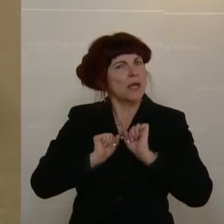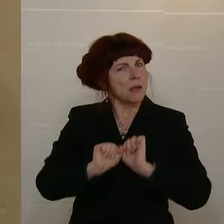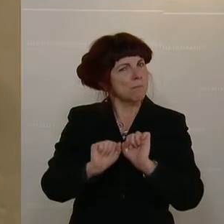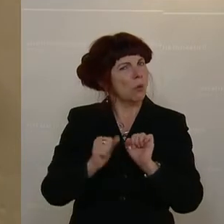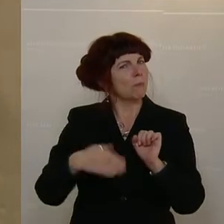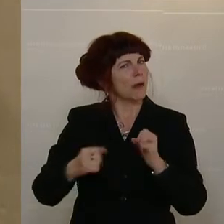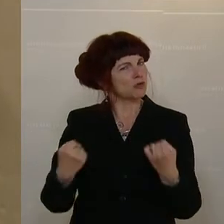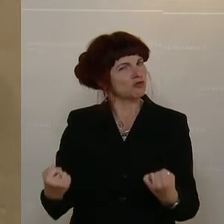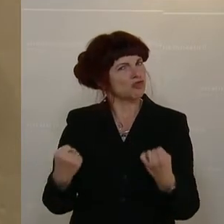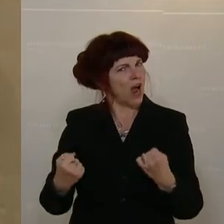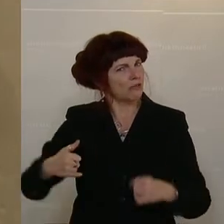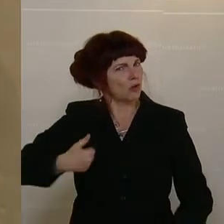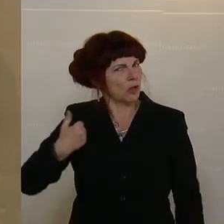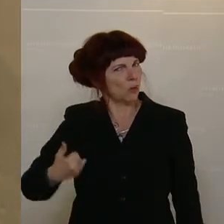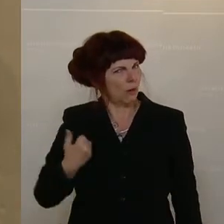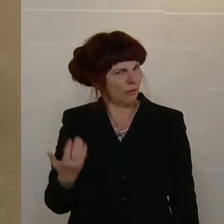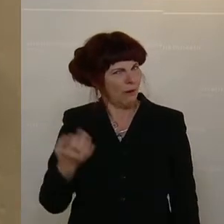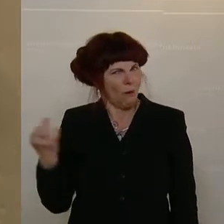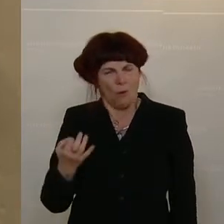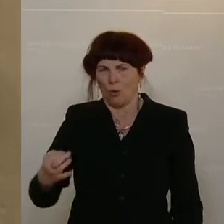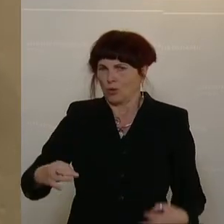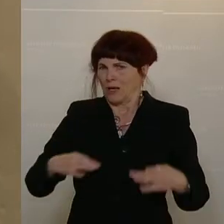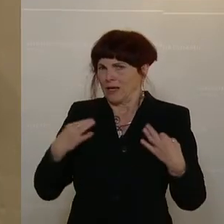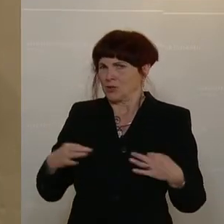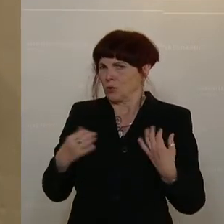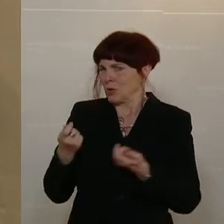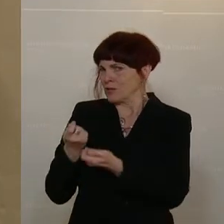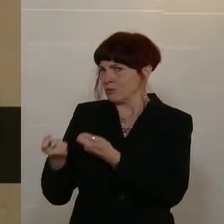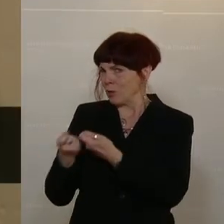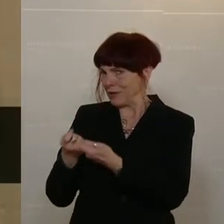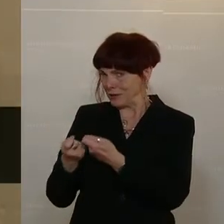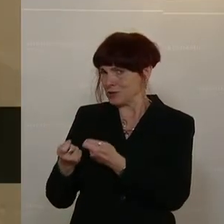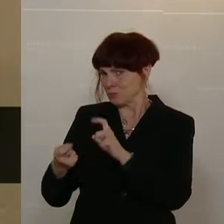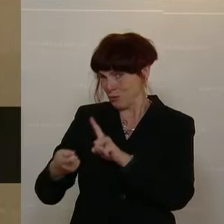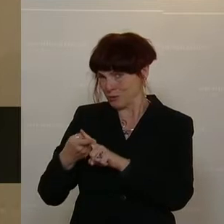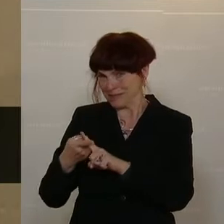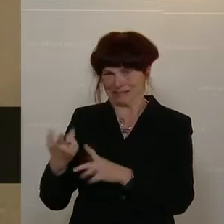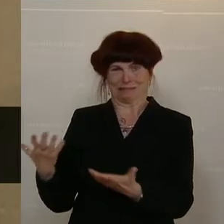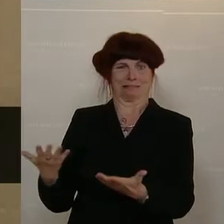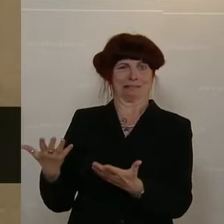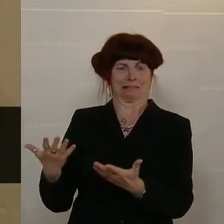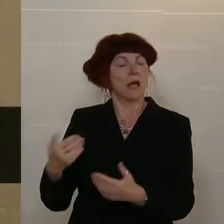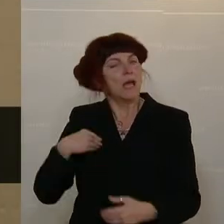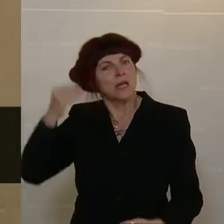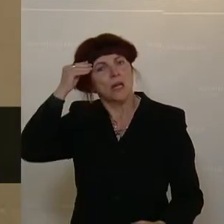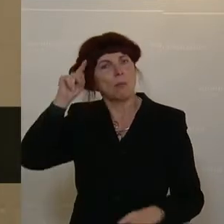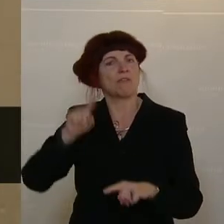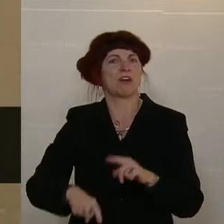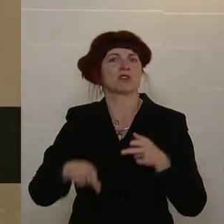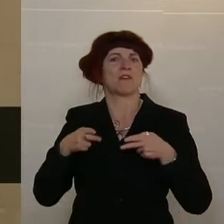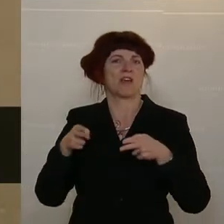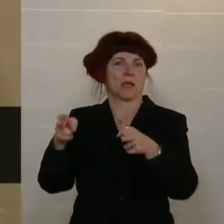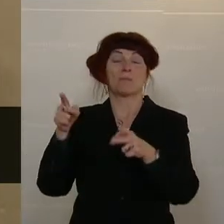Jugend oder ähnliches gesundheitspolitisch da etwas Gutes bewirkt hat. Ich halte das für einen falschen Weg. Diese